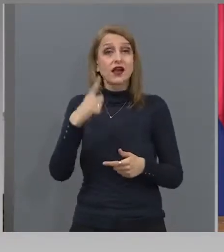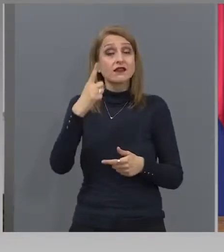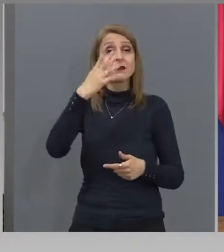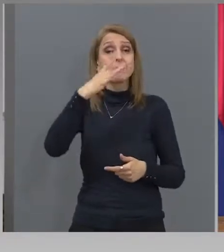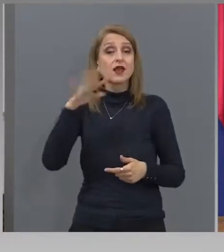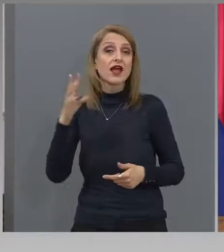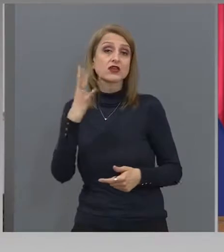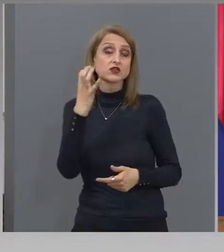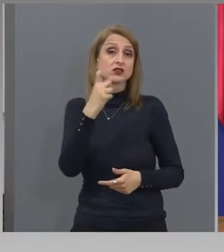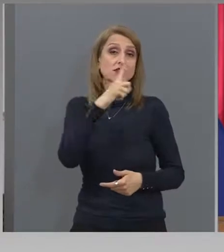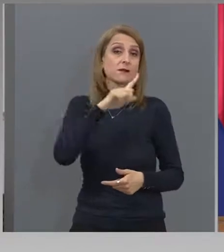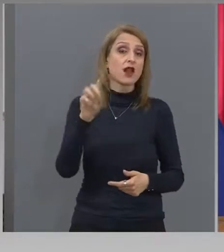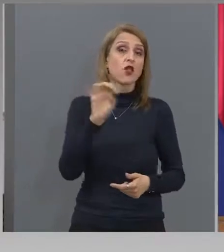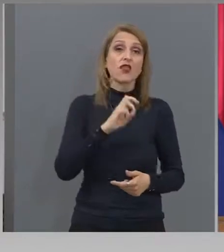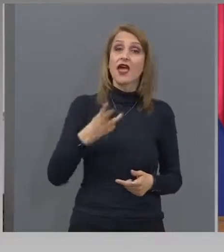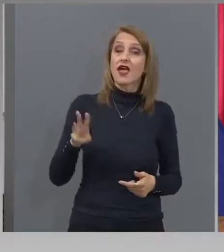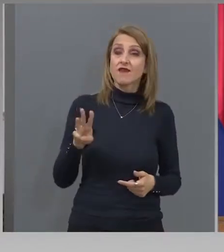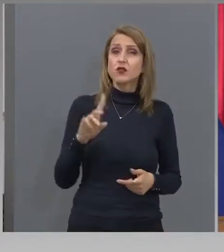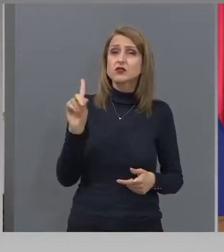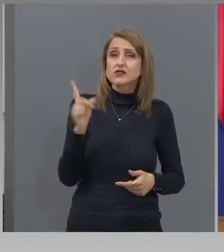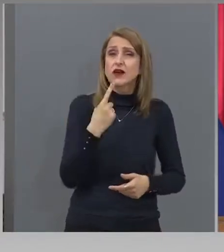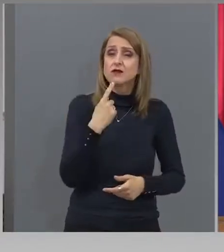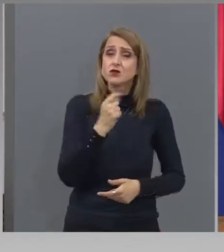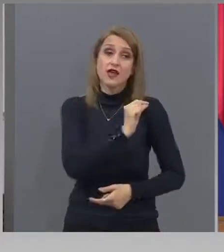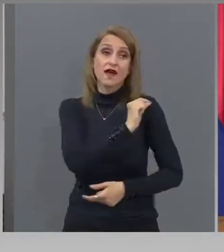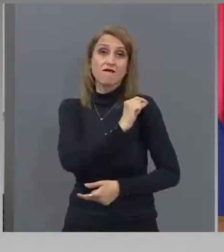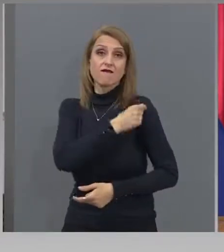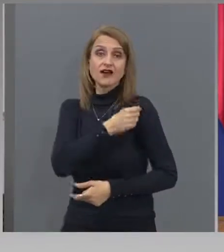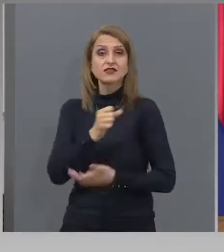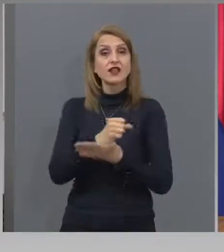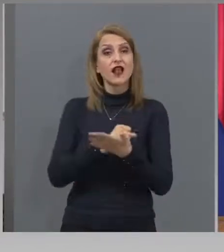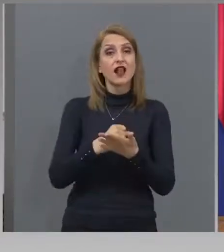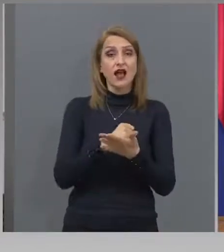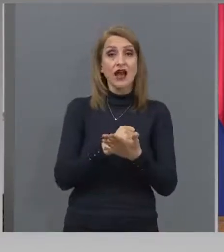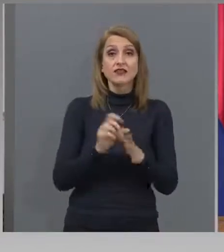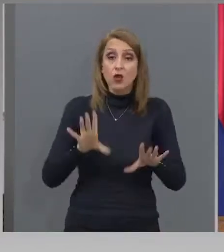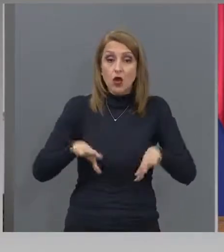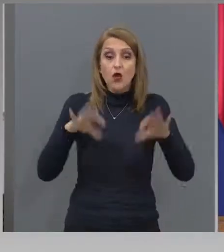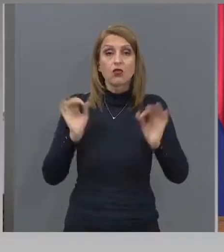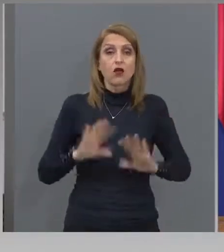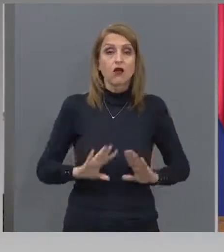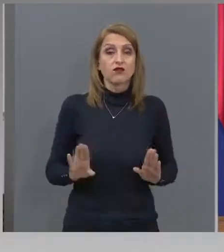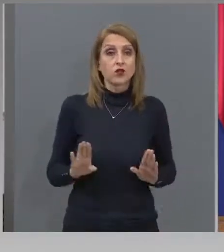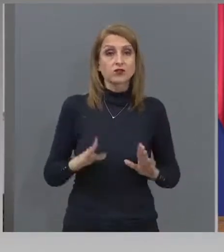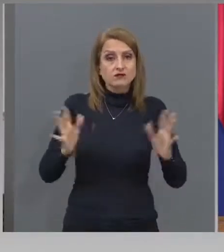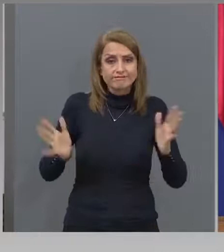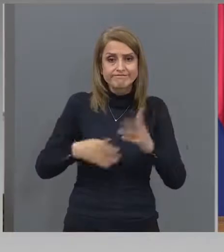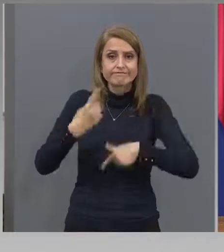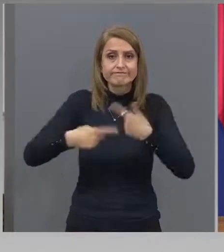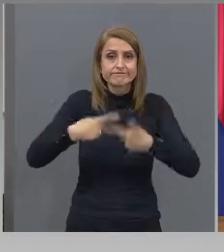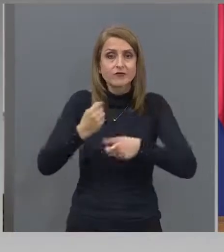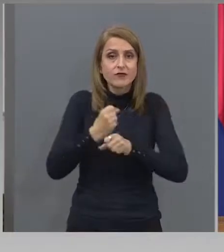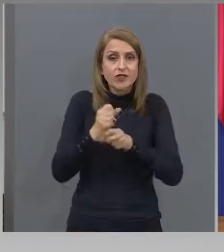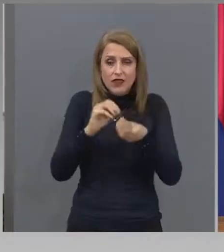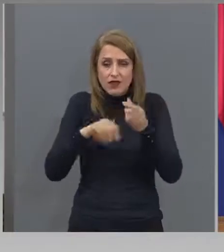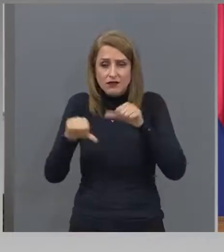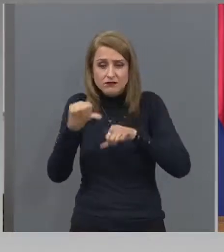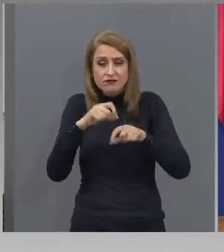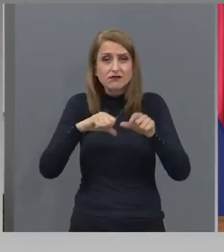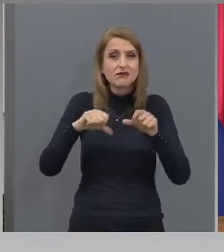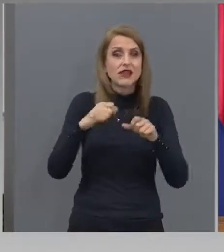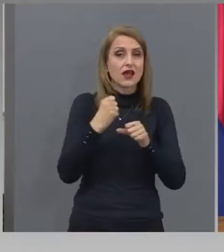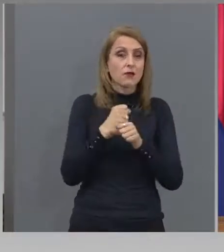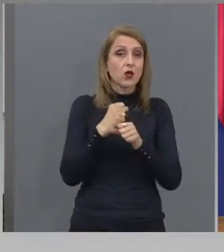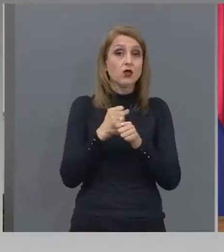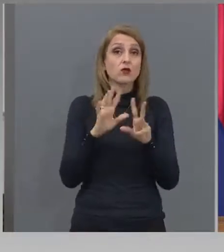евро. Само за вакцини и лекарства. И готовност, да заработиме в момента, в